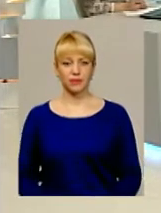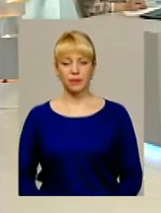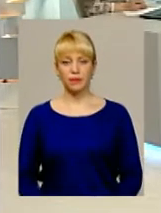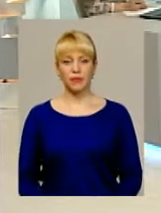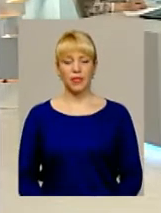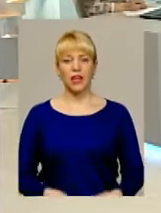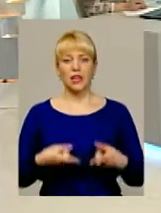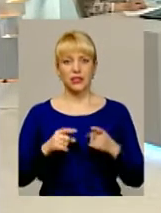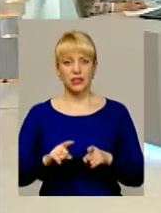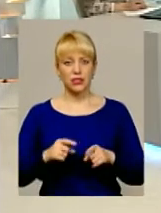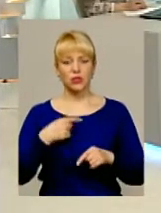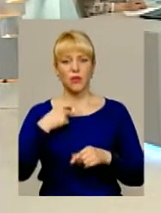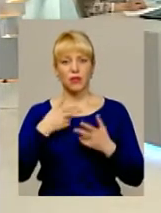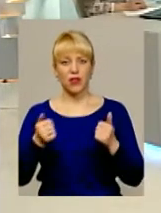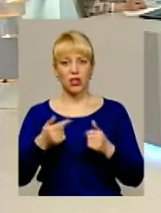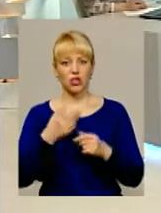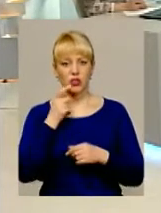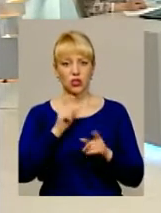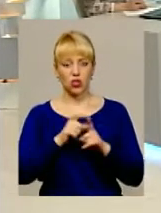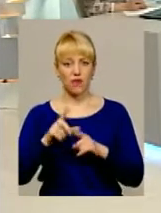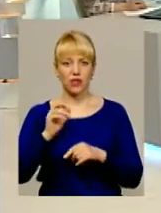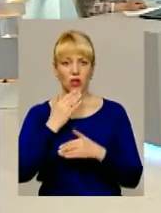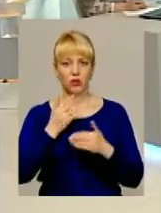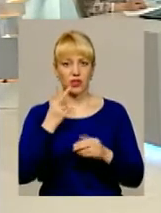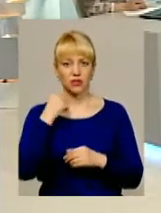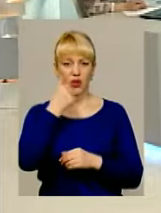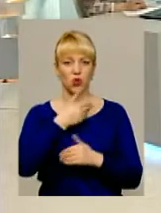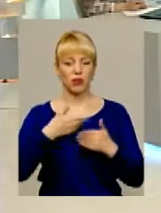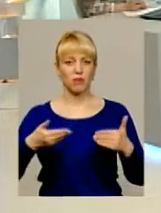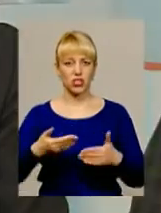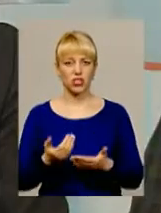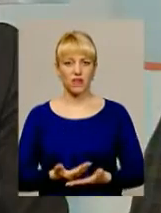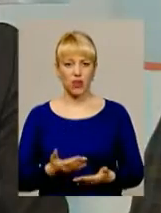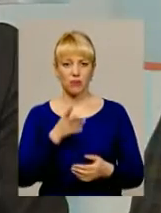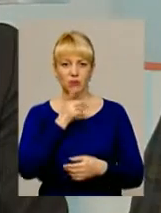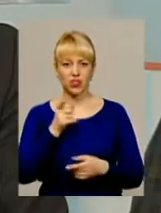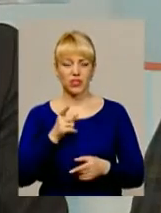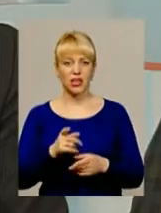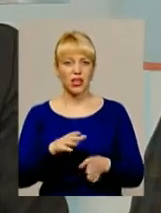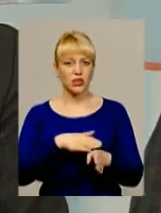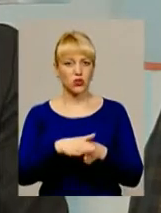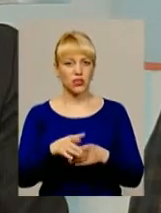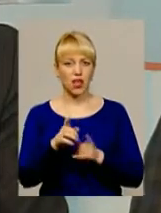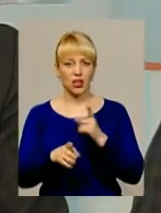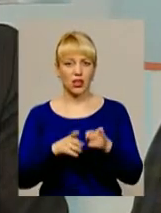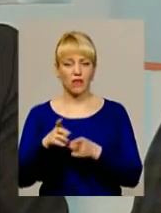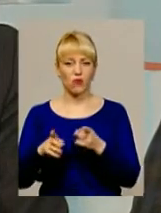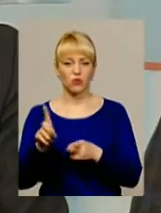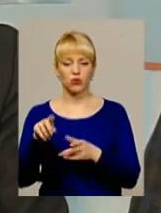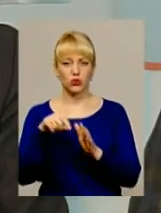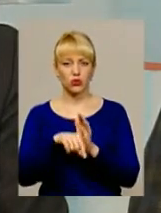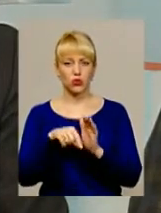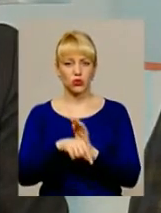підтверджую слова, що за останні два роки ми живемо в час суцільних реформ, що стосується і вирішення